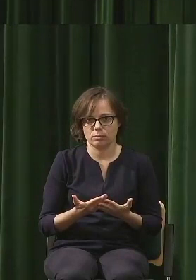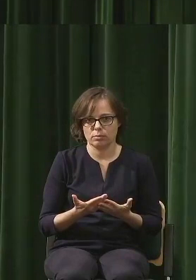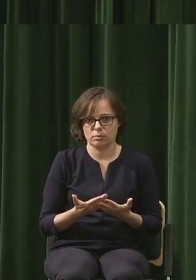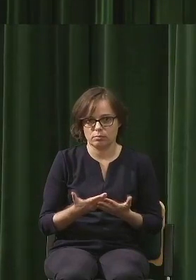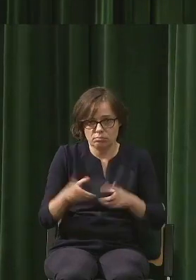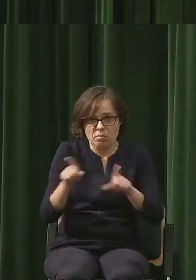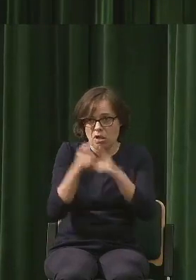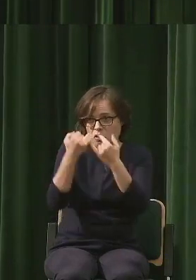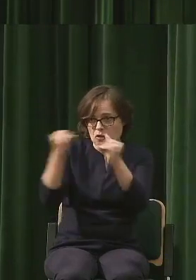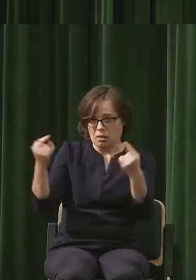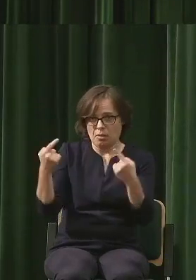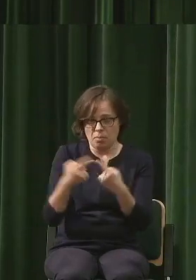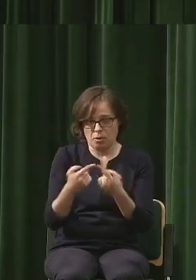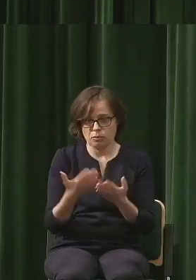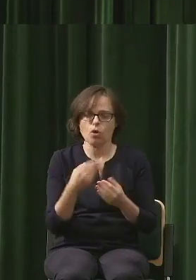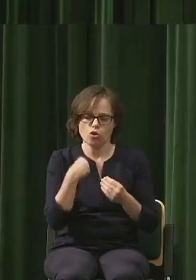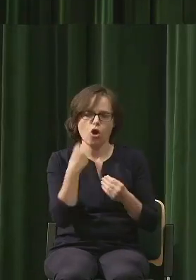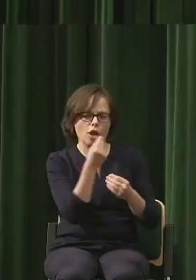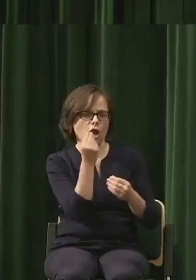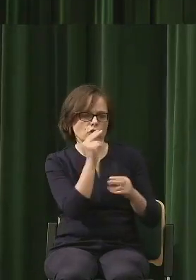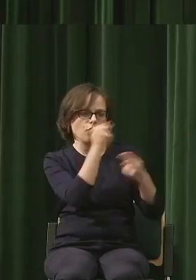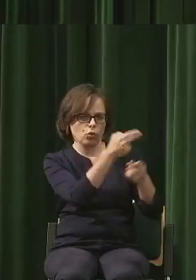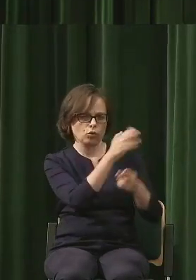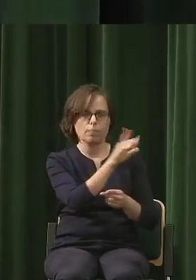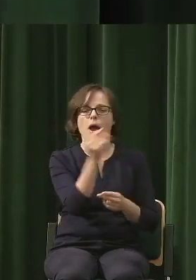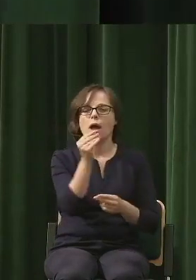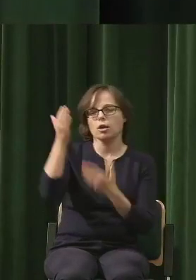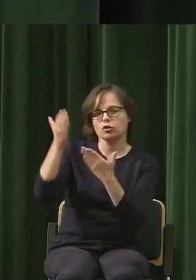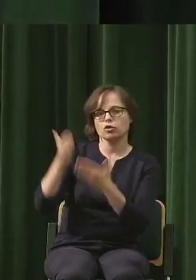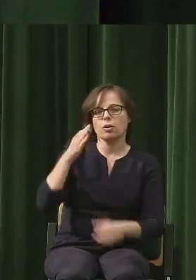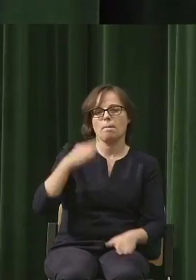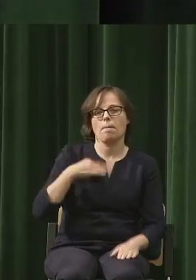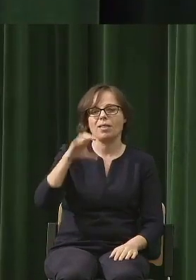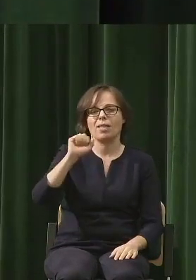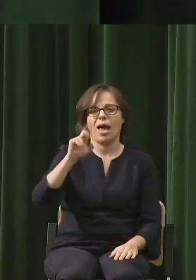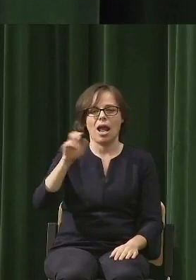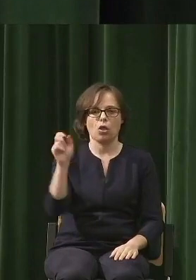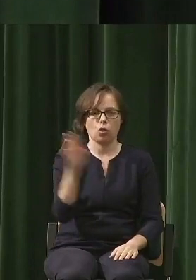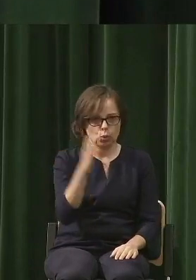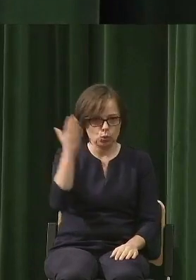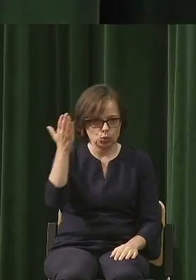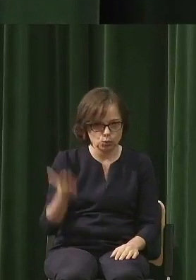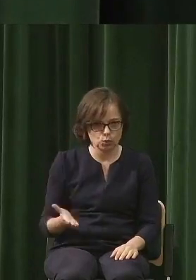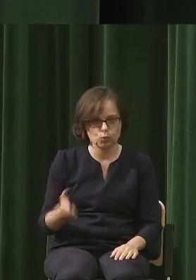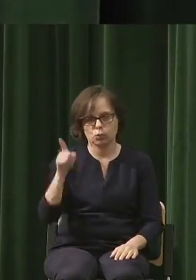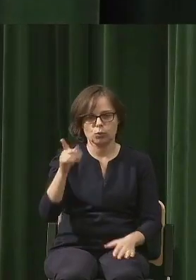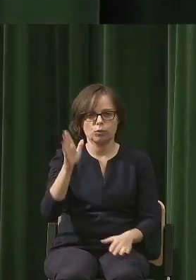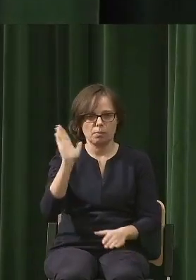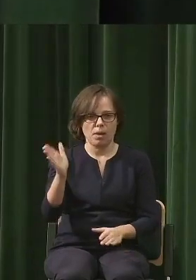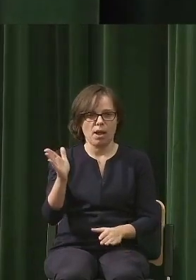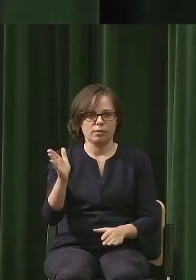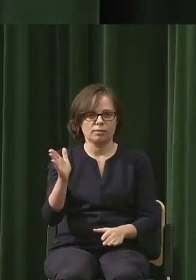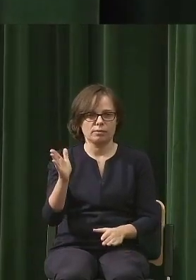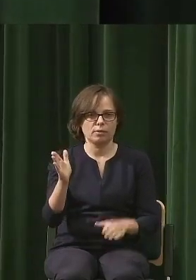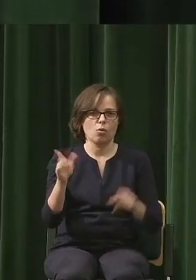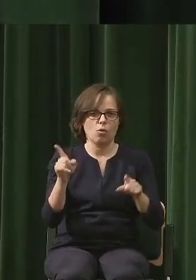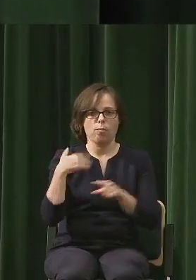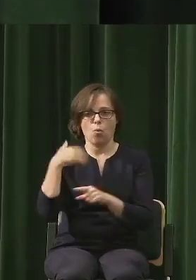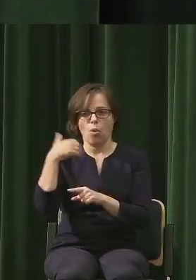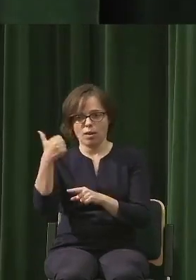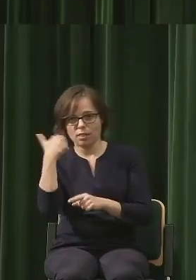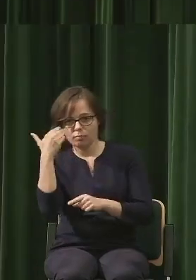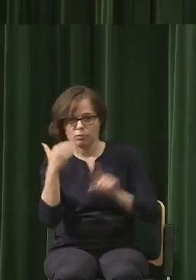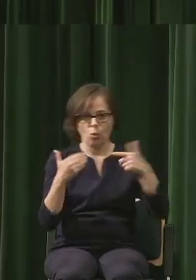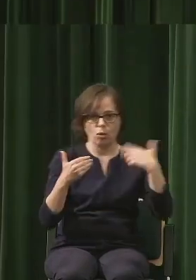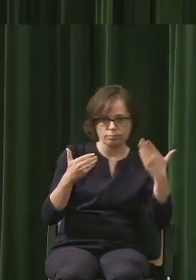uczono. Także wrócimy do tego, ale znowu pan Arkadiusz będzie takim, tu syntezę, mieliśmy tezę, antytezę, mamy